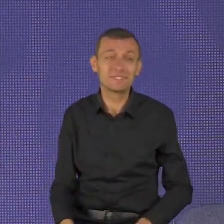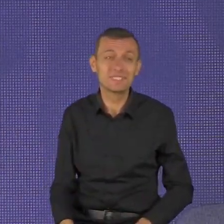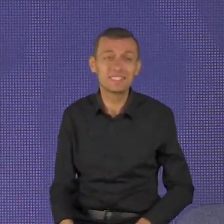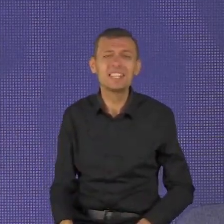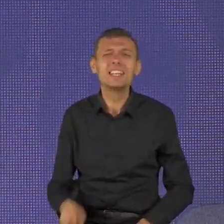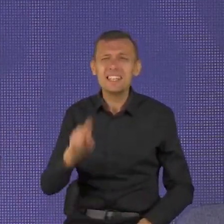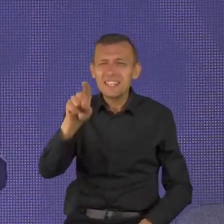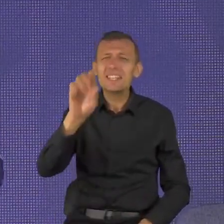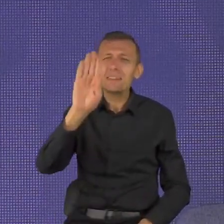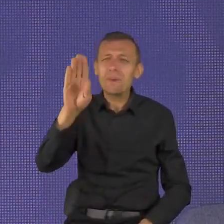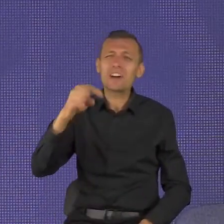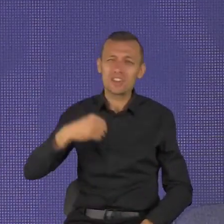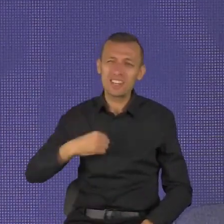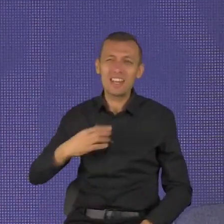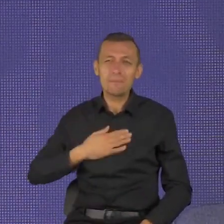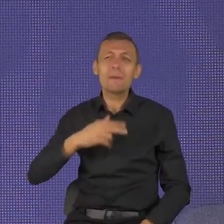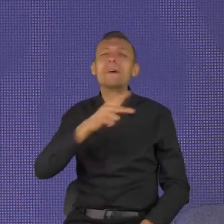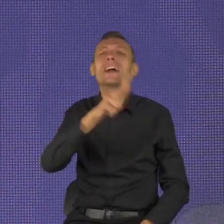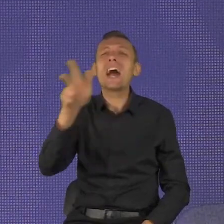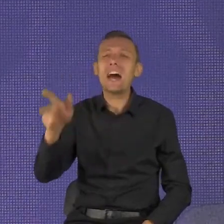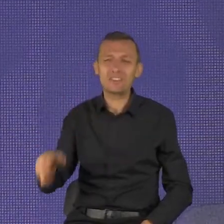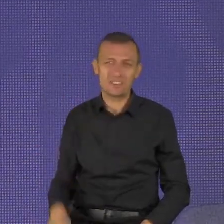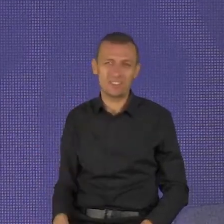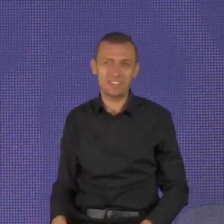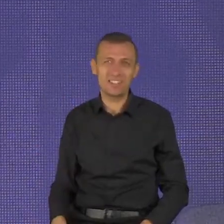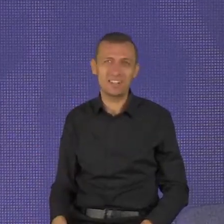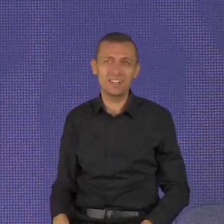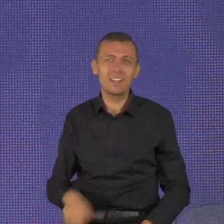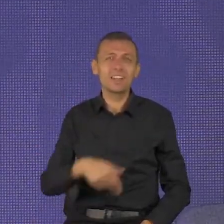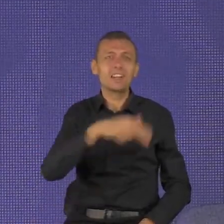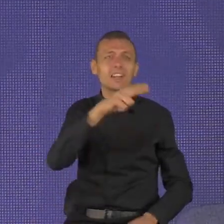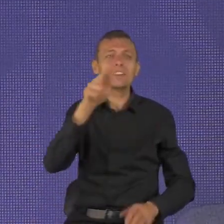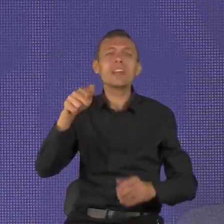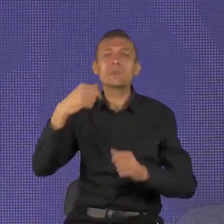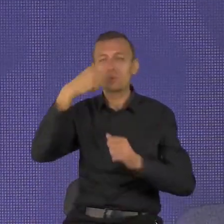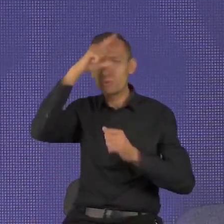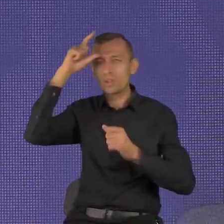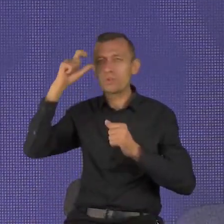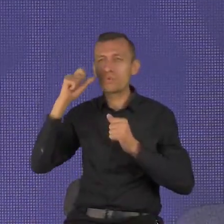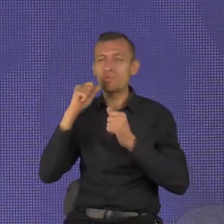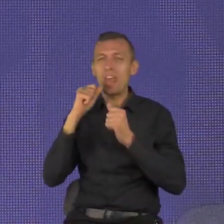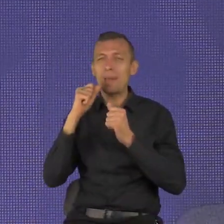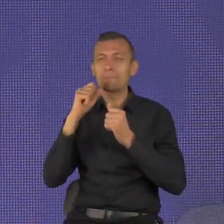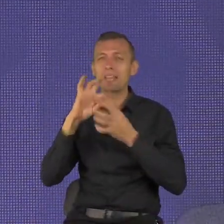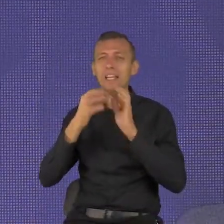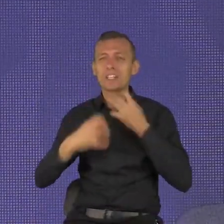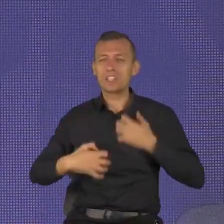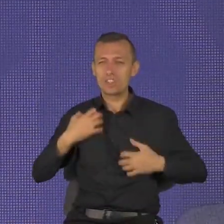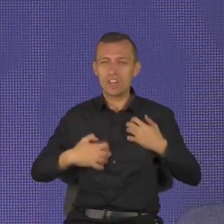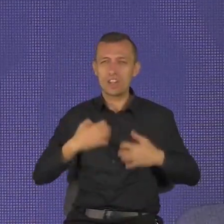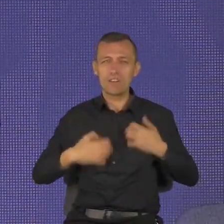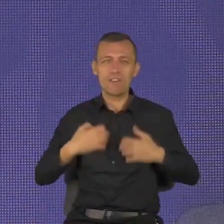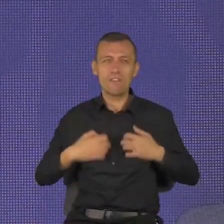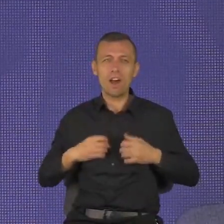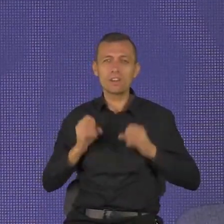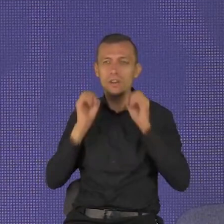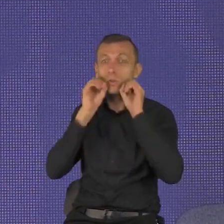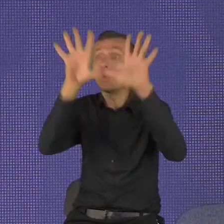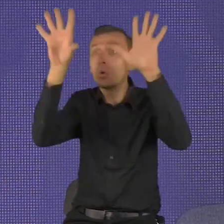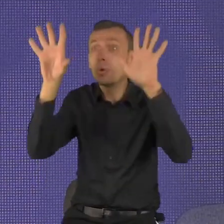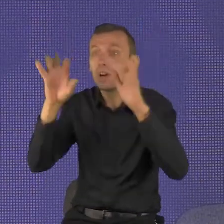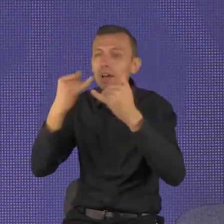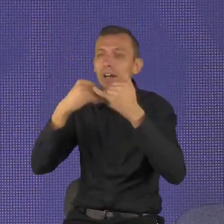Niektórzy ludzie wybuchają, a inni zamykają się w sobie. Każdy z nas, wybaczcie za porównanie,